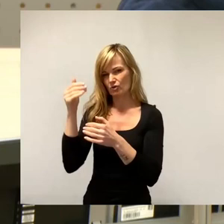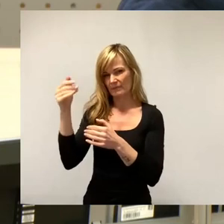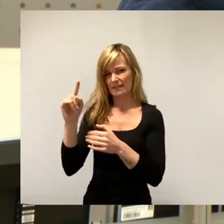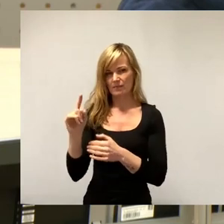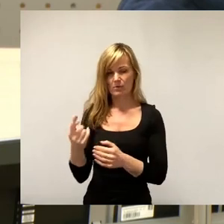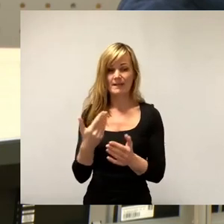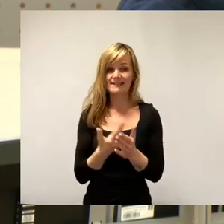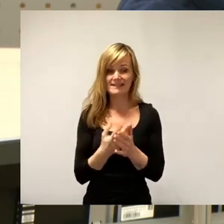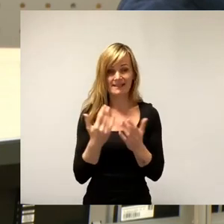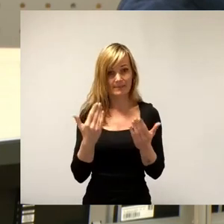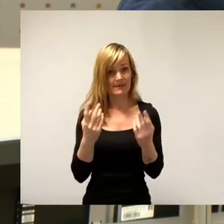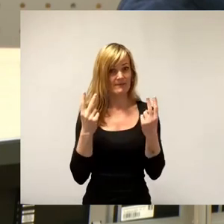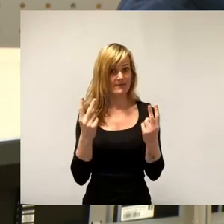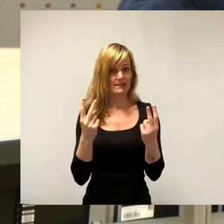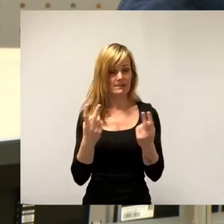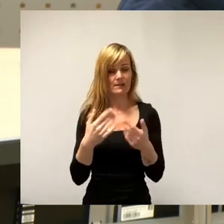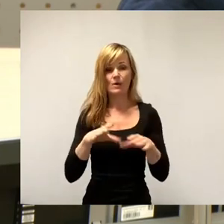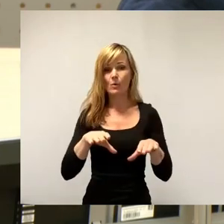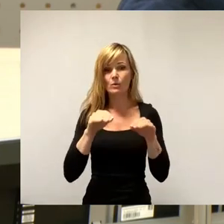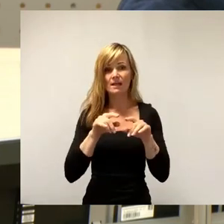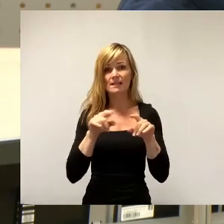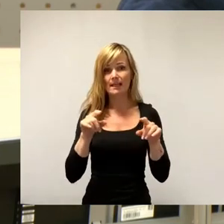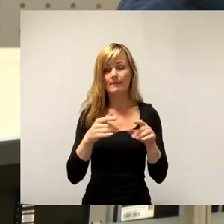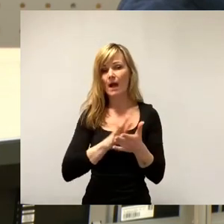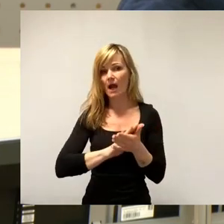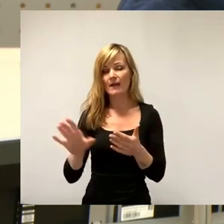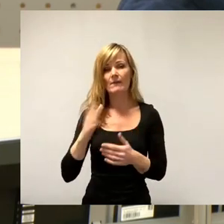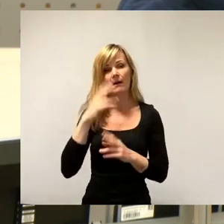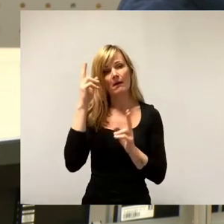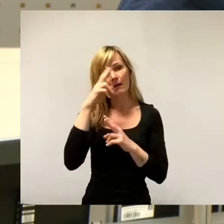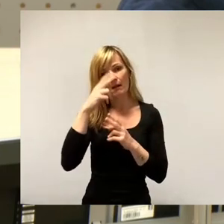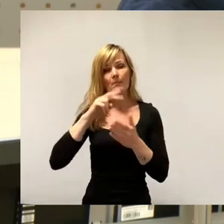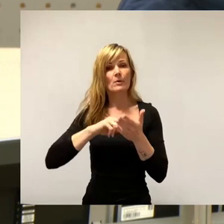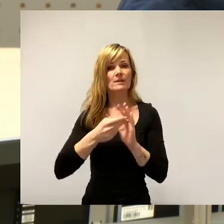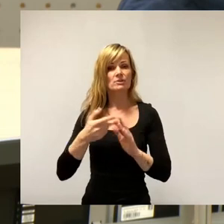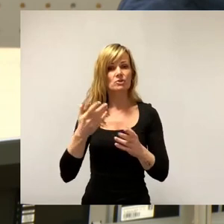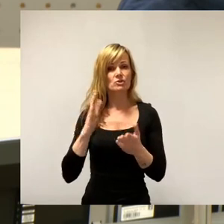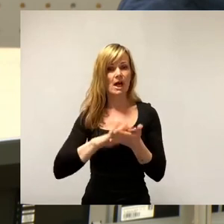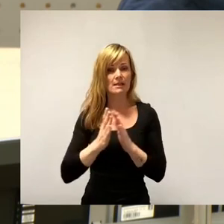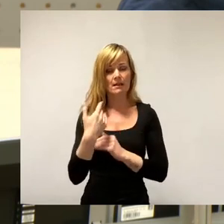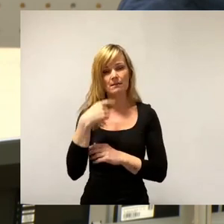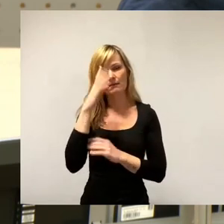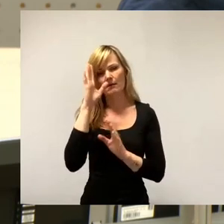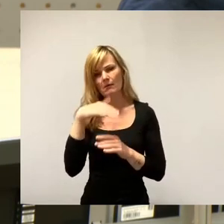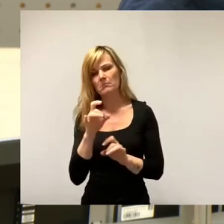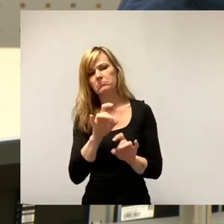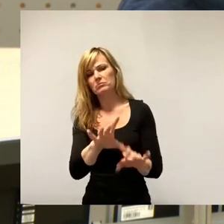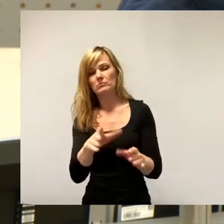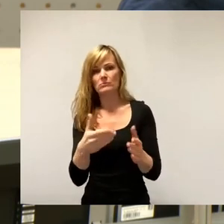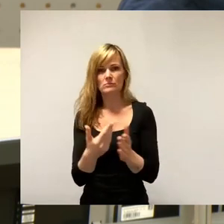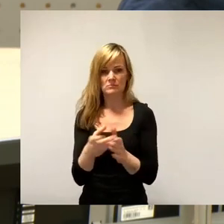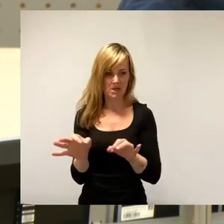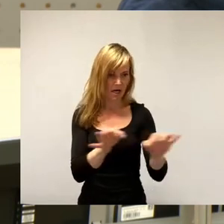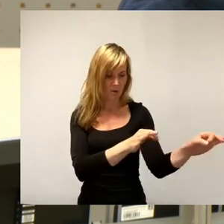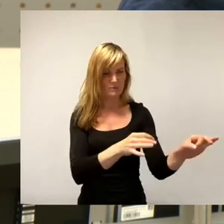wichtiger, Unternehmen nicht durch unbedachtes politisches Handeln aus dem Land oder in diesem Fall aus der Stadt zu treiben. Deshalb